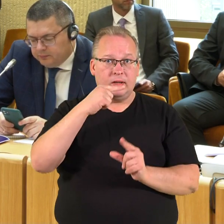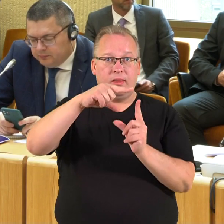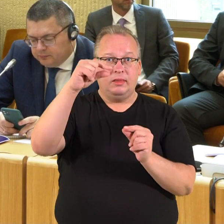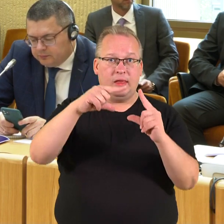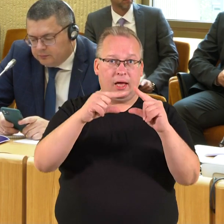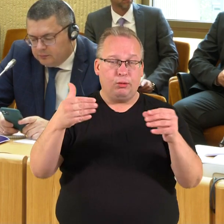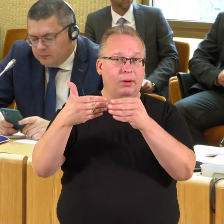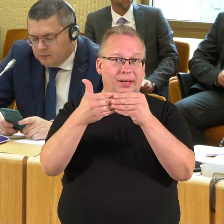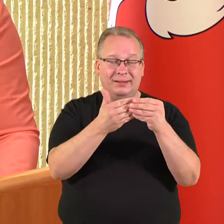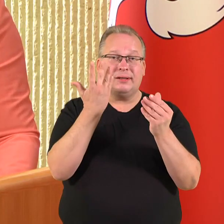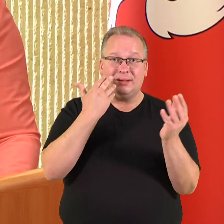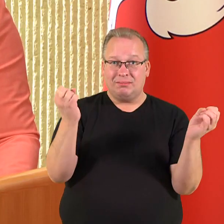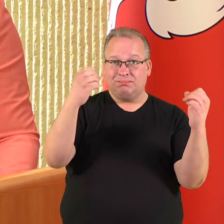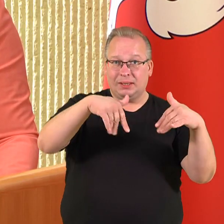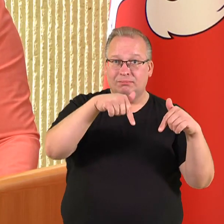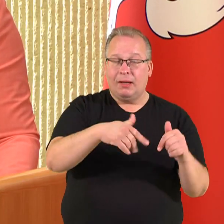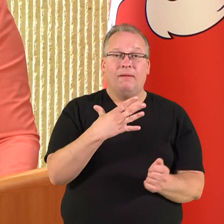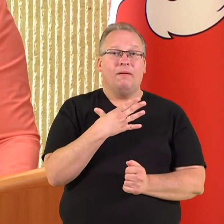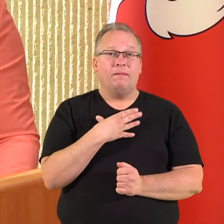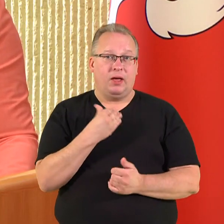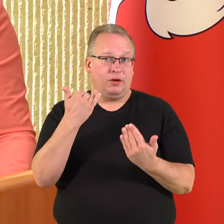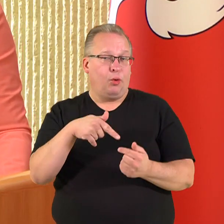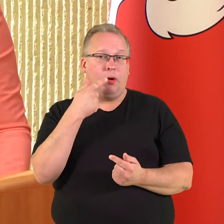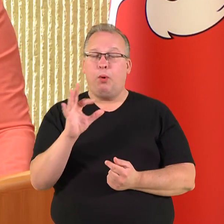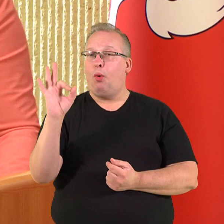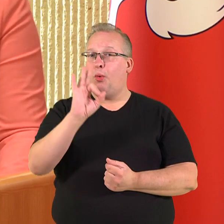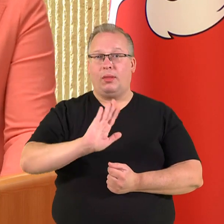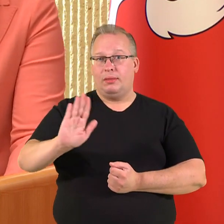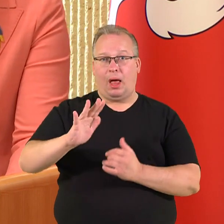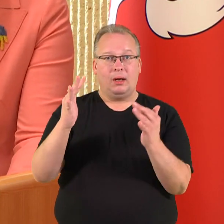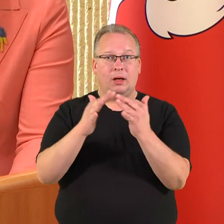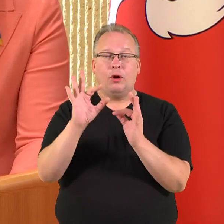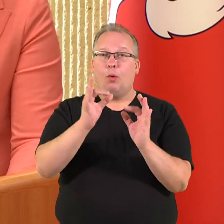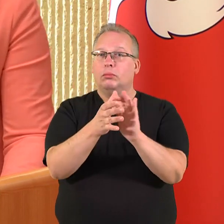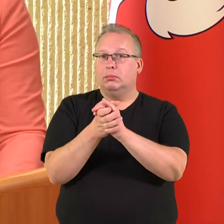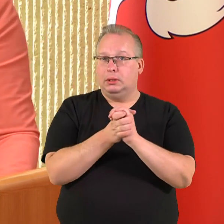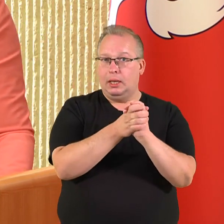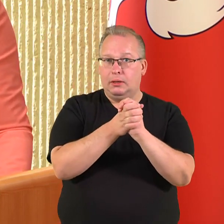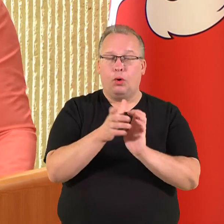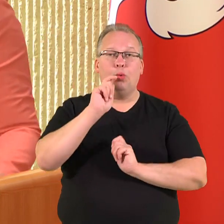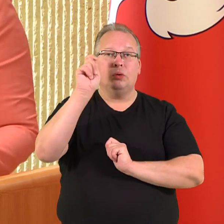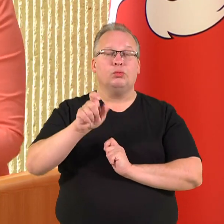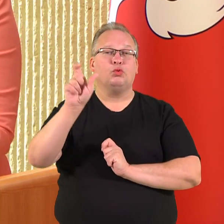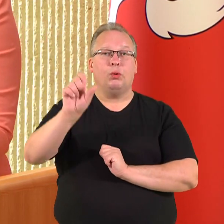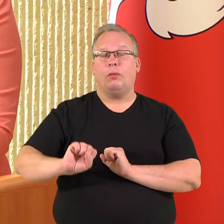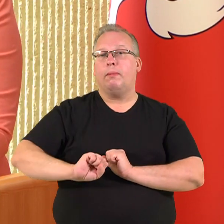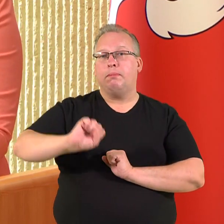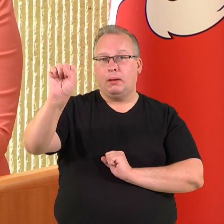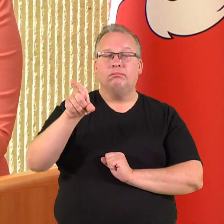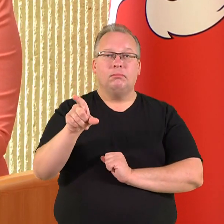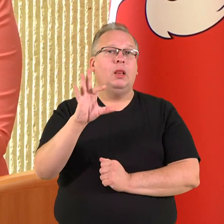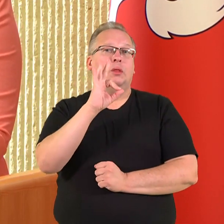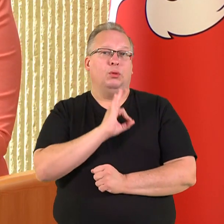lyderiams lankantis Vilniuje, mes kalbėtumėm jau ne apie karą, o apie taiką. Ir Ukraino žmonių pergalę, kurios jie